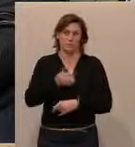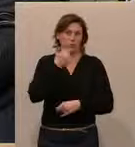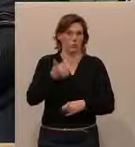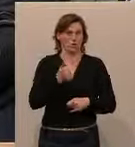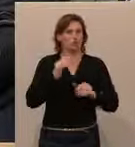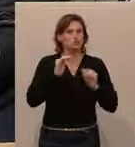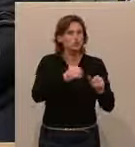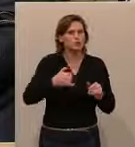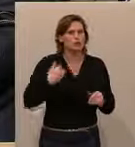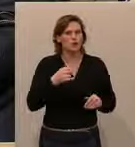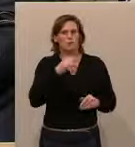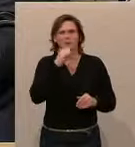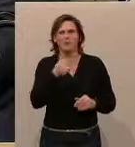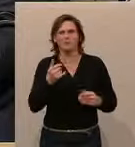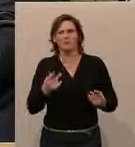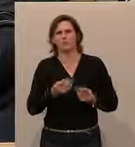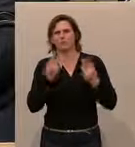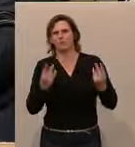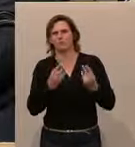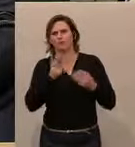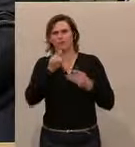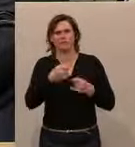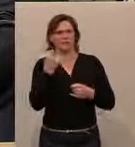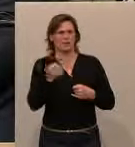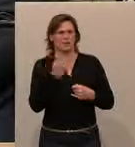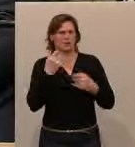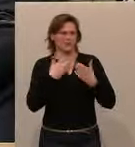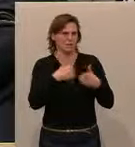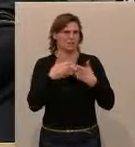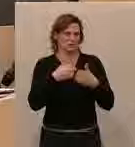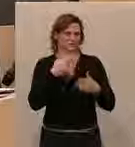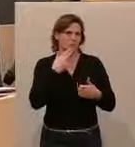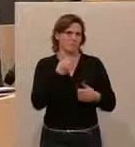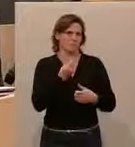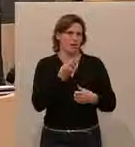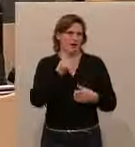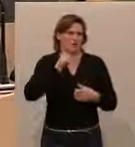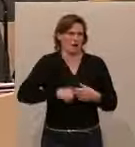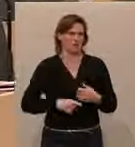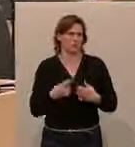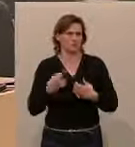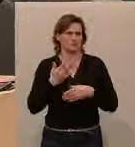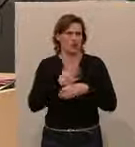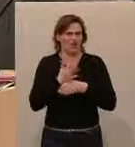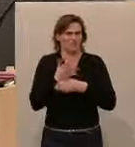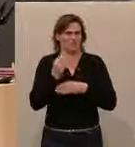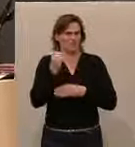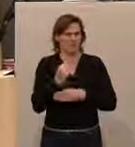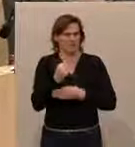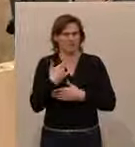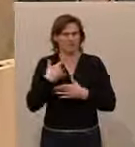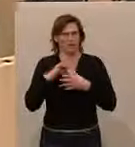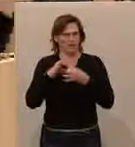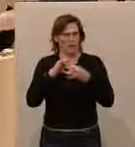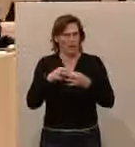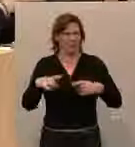Jugendlichen. Aber keine blasphemischen Geschichten, zulassen einiger weniger Gastwirte, die davon ihre Existenz